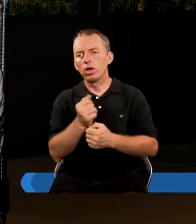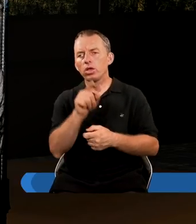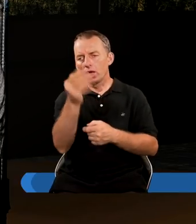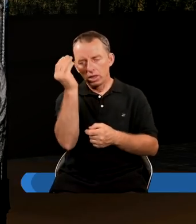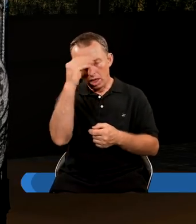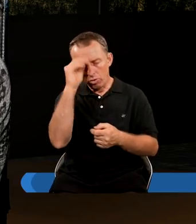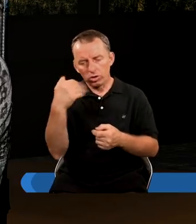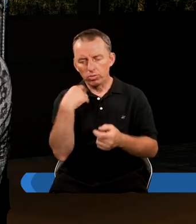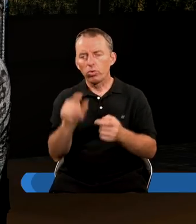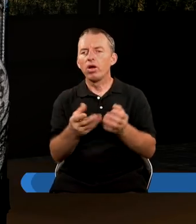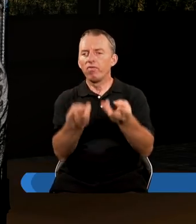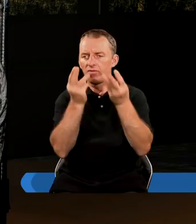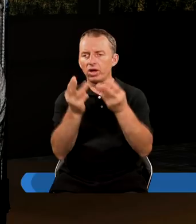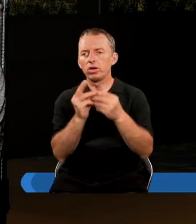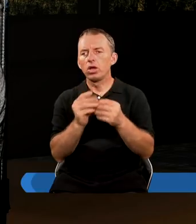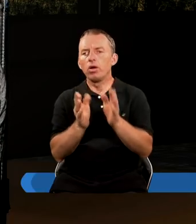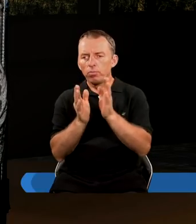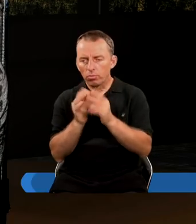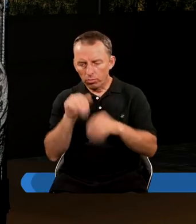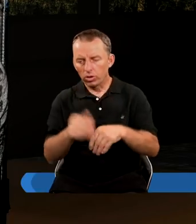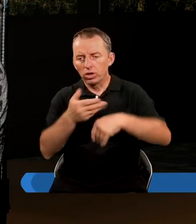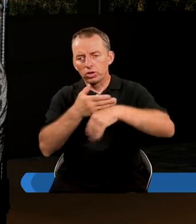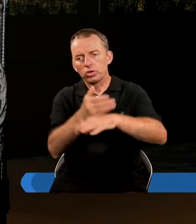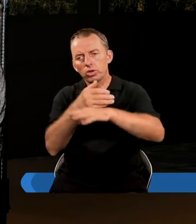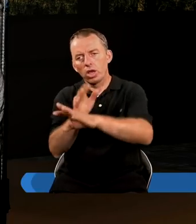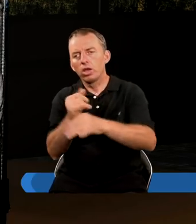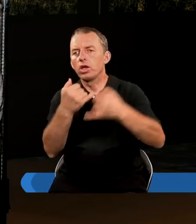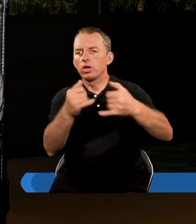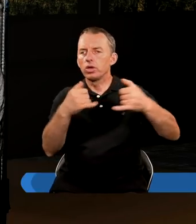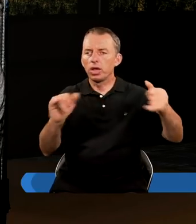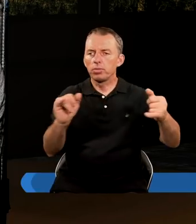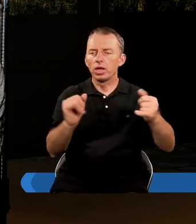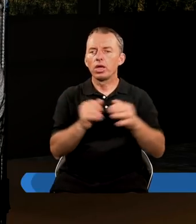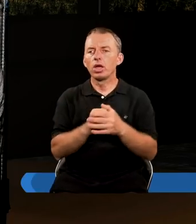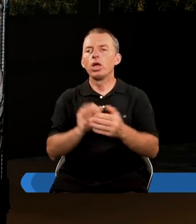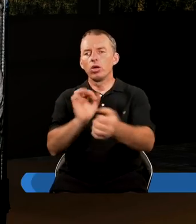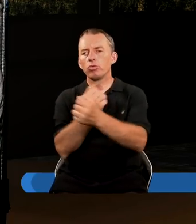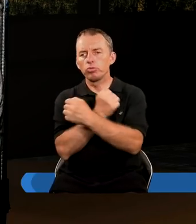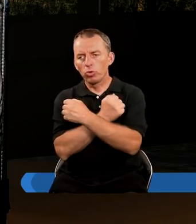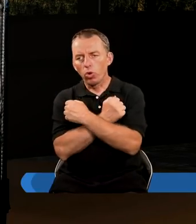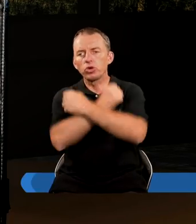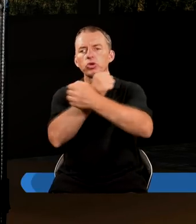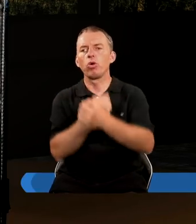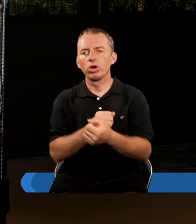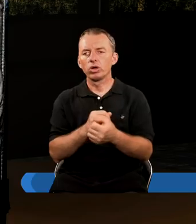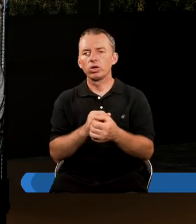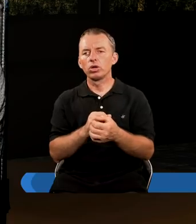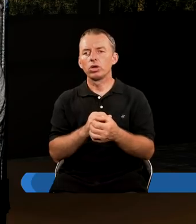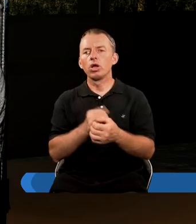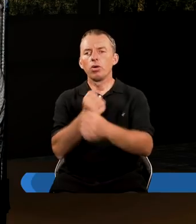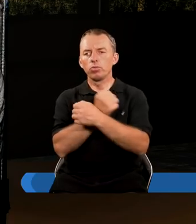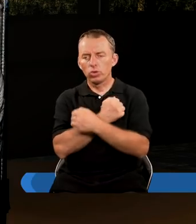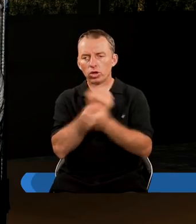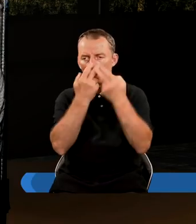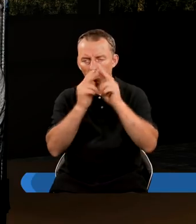nauki były dla nas ważne, abyśmy się mogli nimi dzielić z innymi, z miłością i